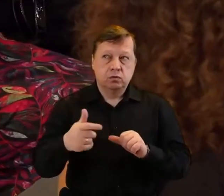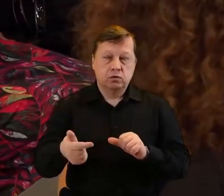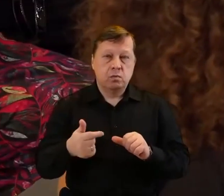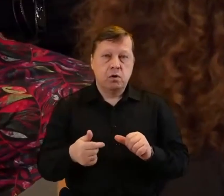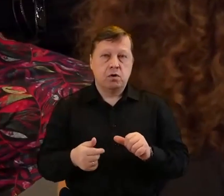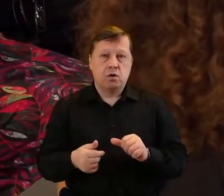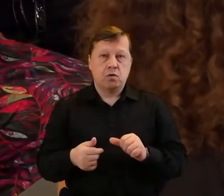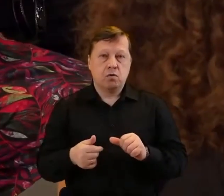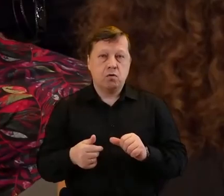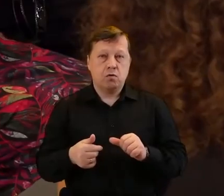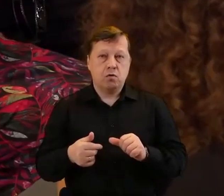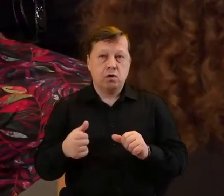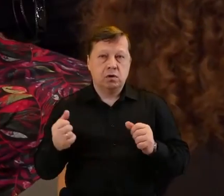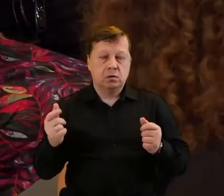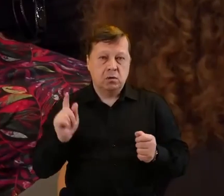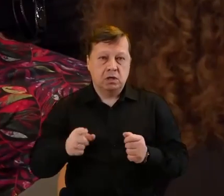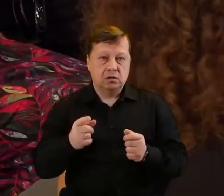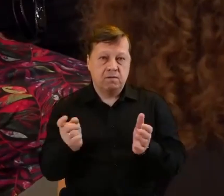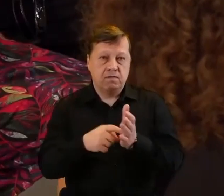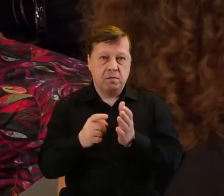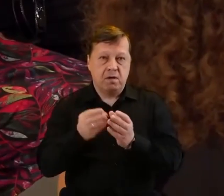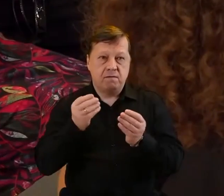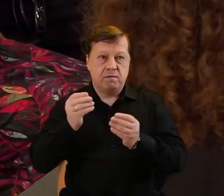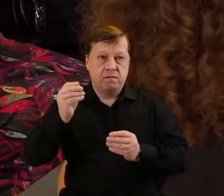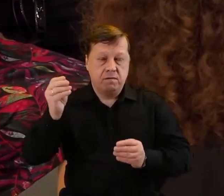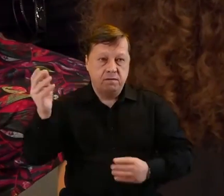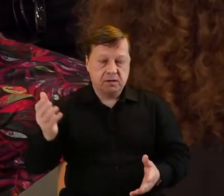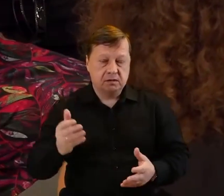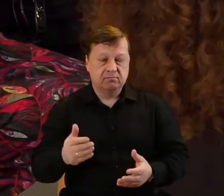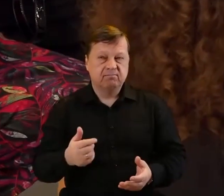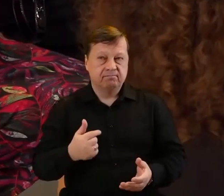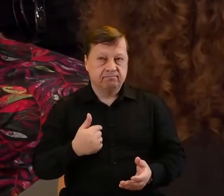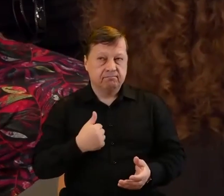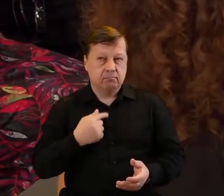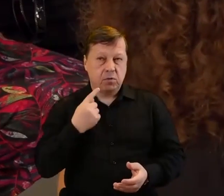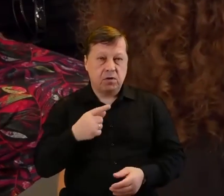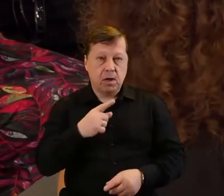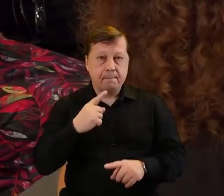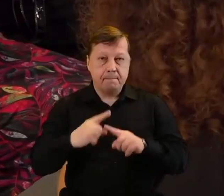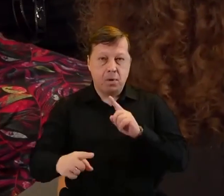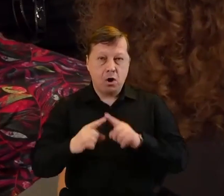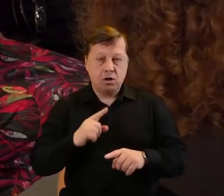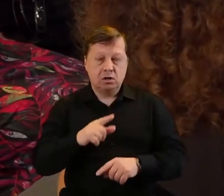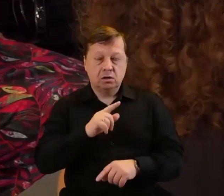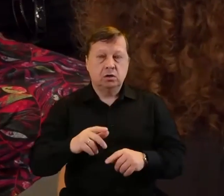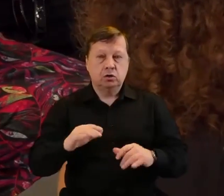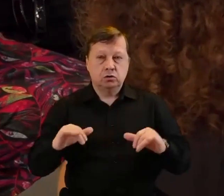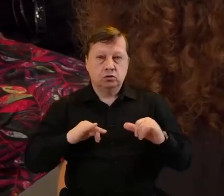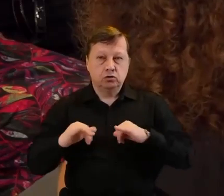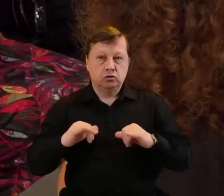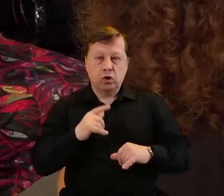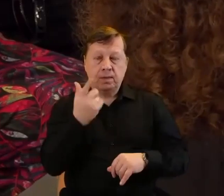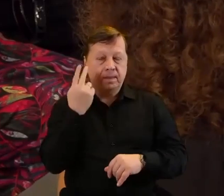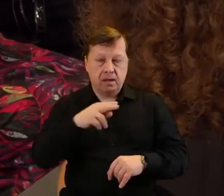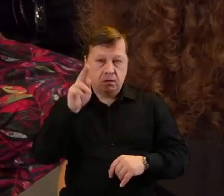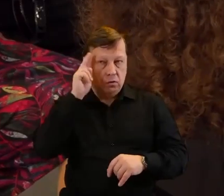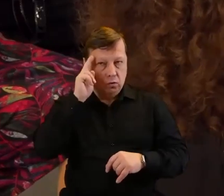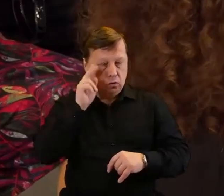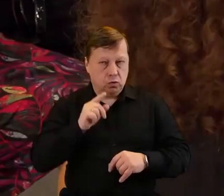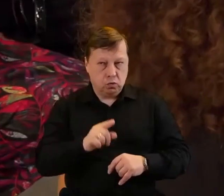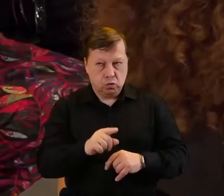musiały raportować. Także dla mnie jakby ta polityka, jakby rząd nie rozumie tego, że